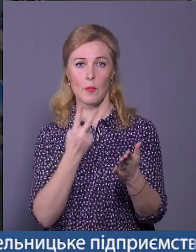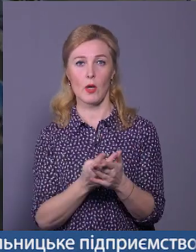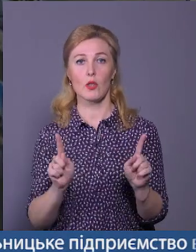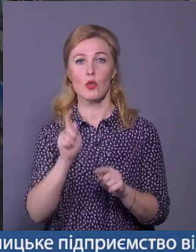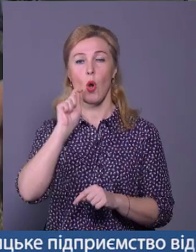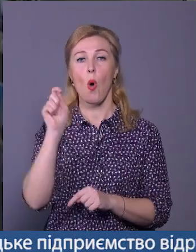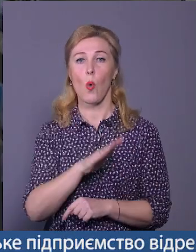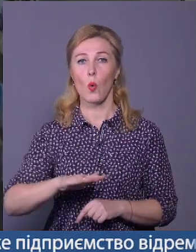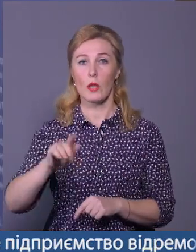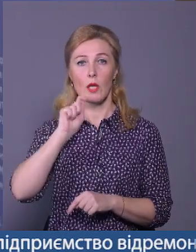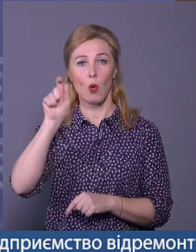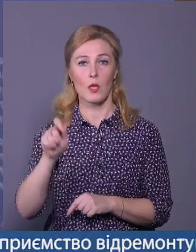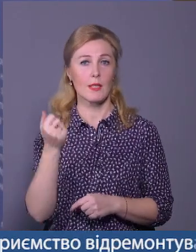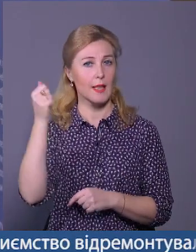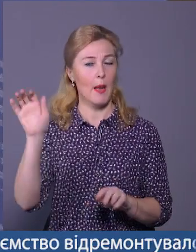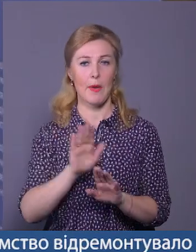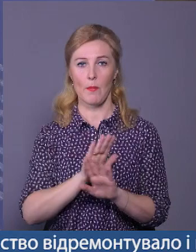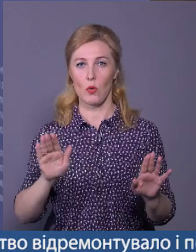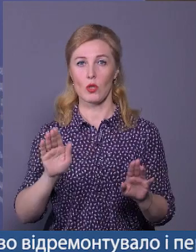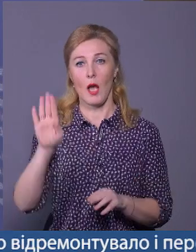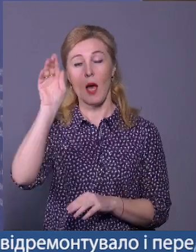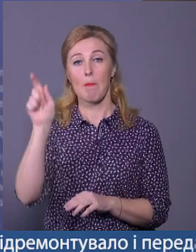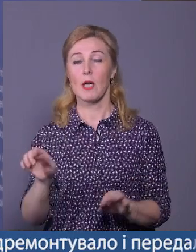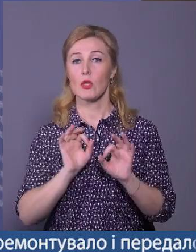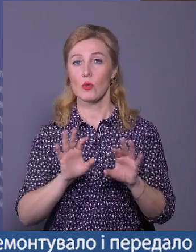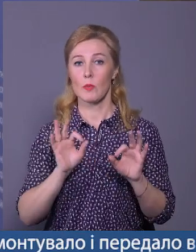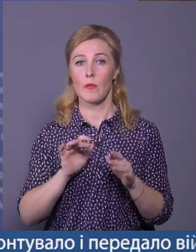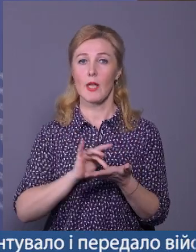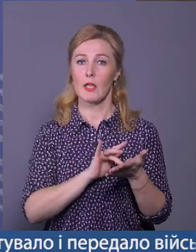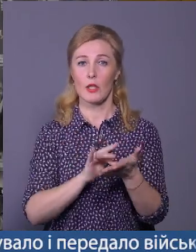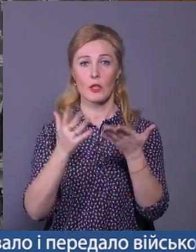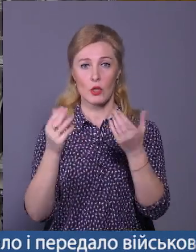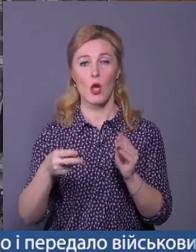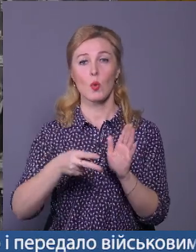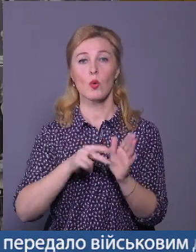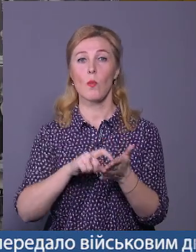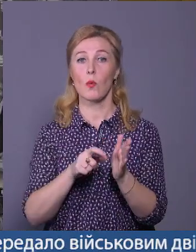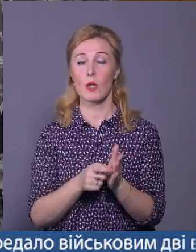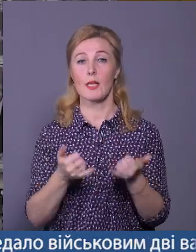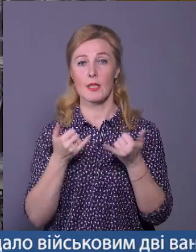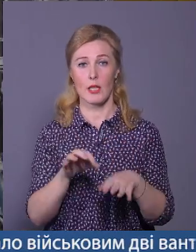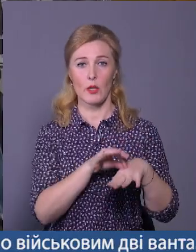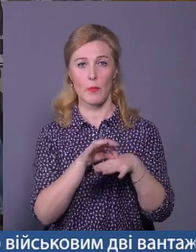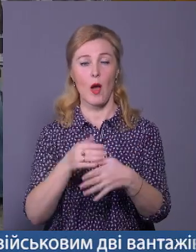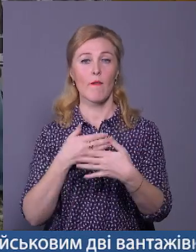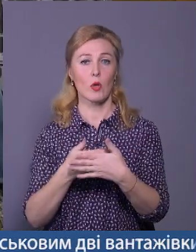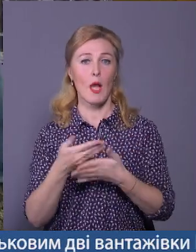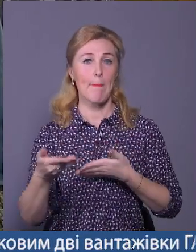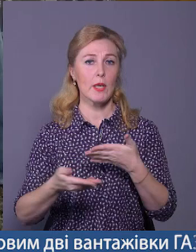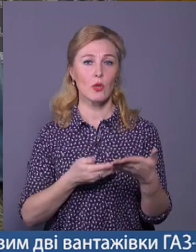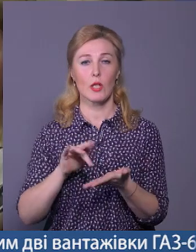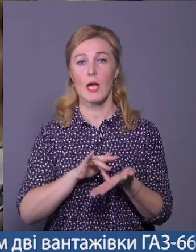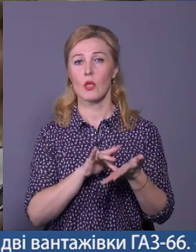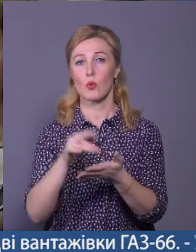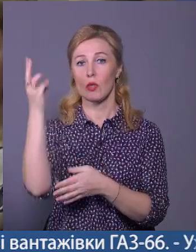Україна і українці непереможні. Ігор Байдак, розповідає, став гідом ще у сьомому класі. Нині проводить волонтерські пішохідні екскурсії